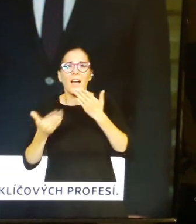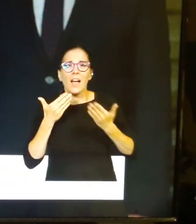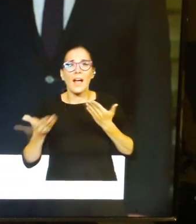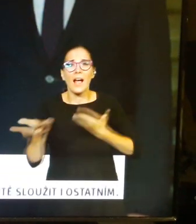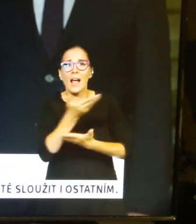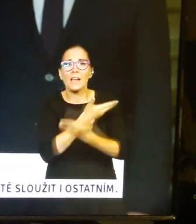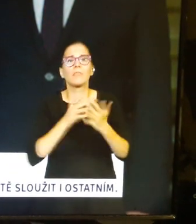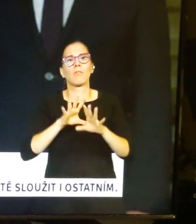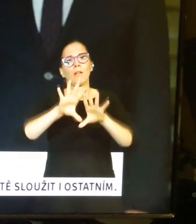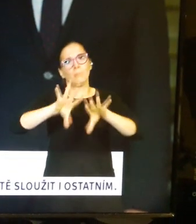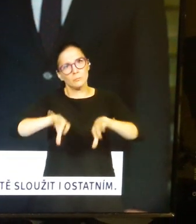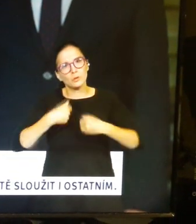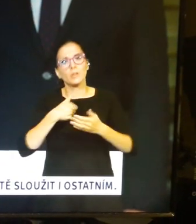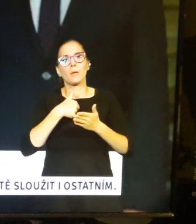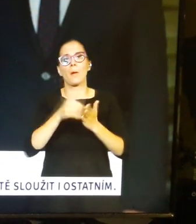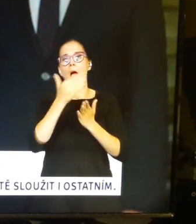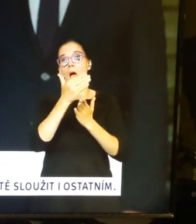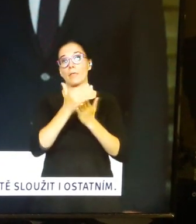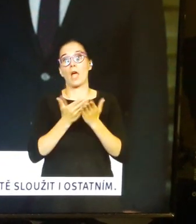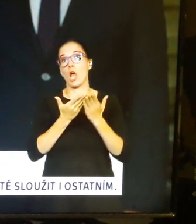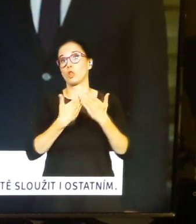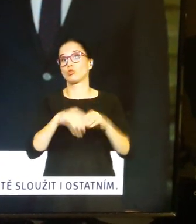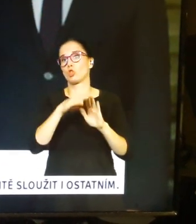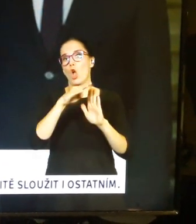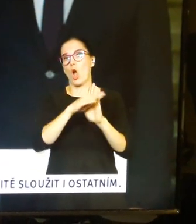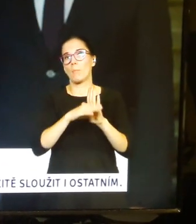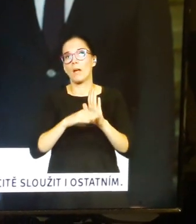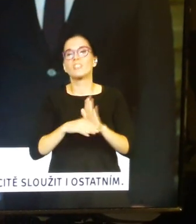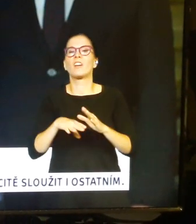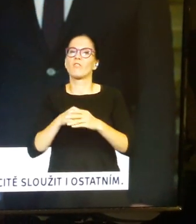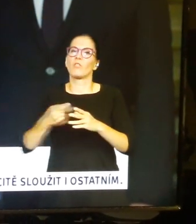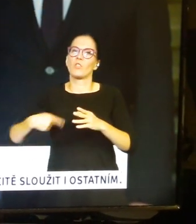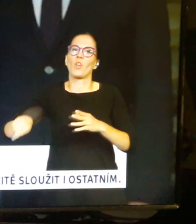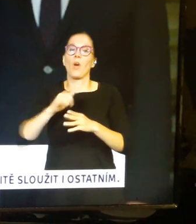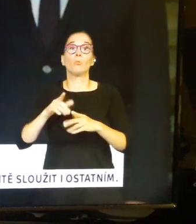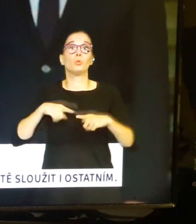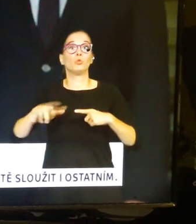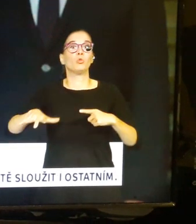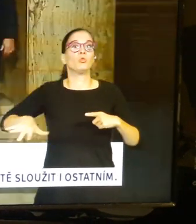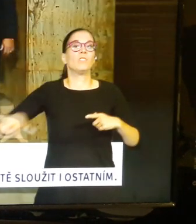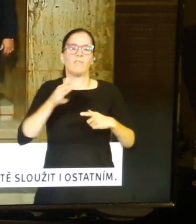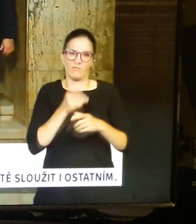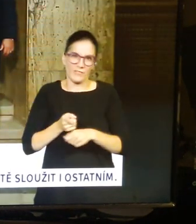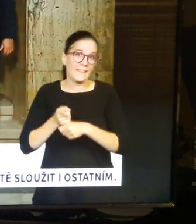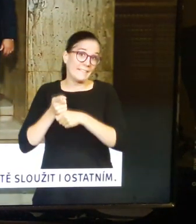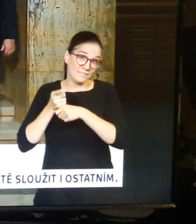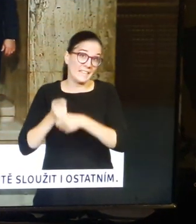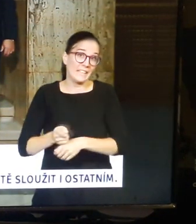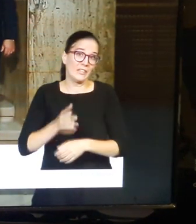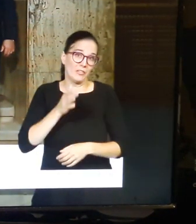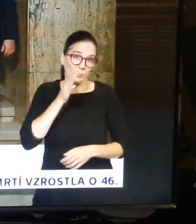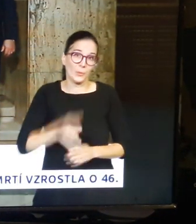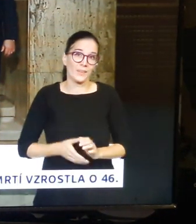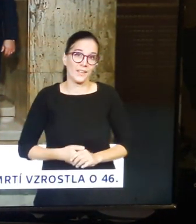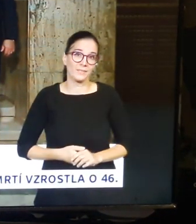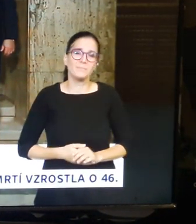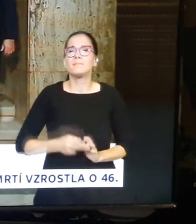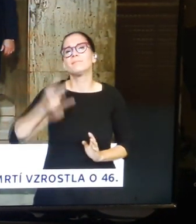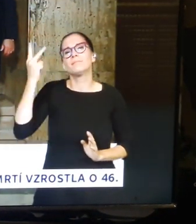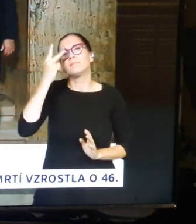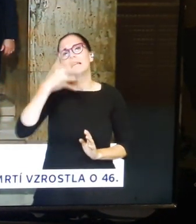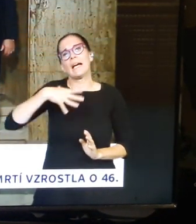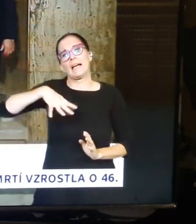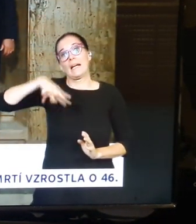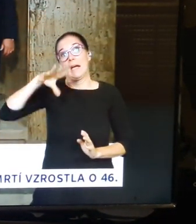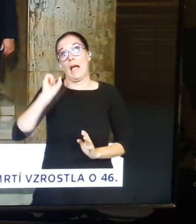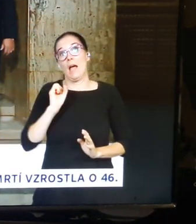soubor načích opatření, která zasarána do života každého z nás. Je přirozené, že nutně